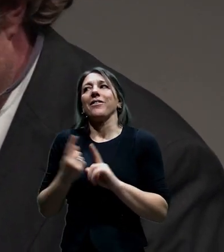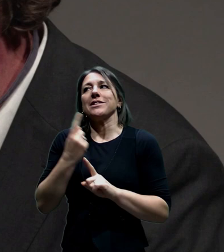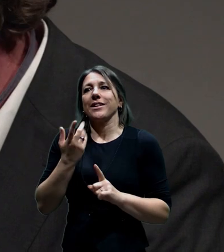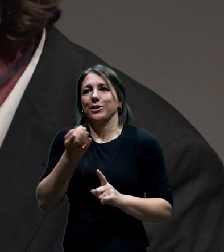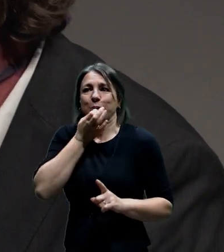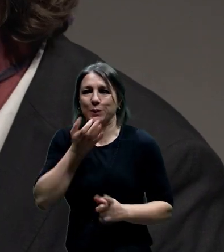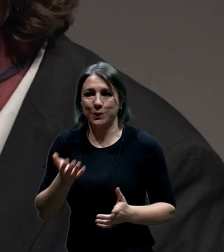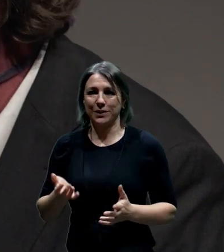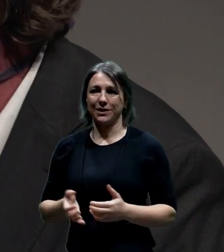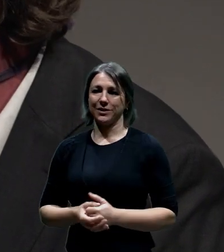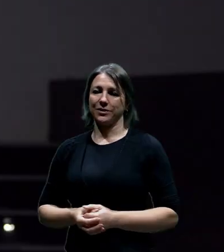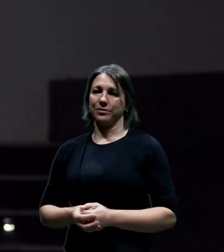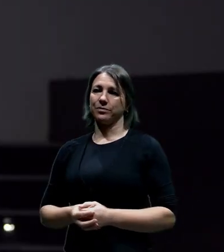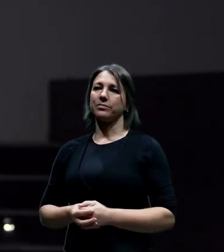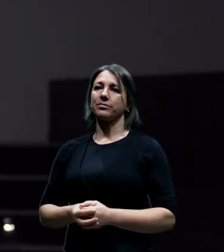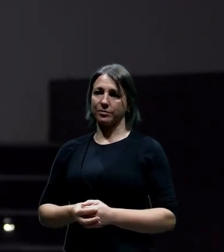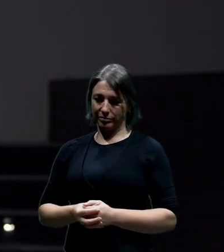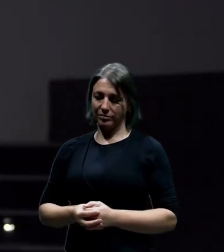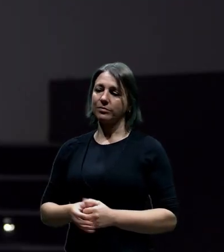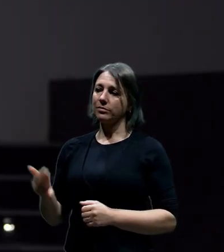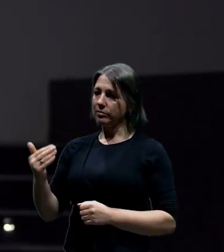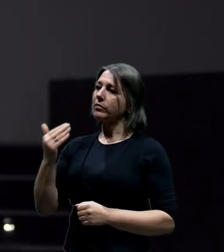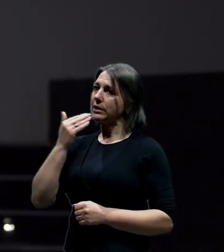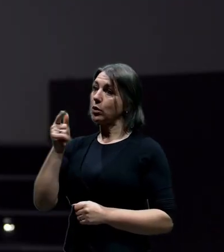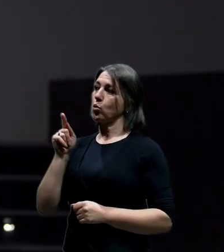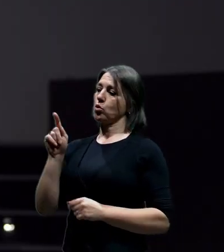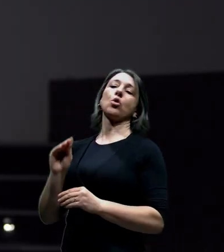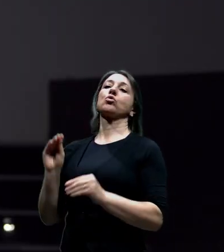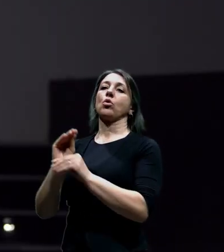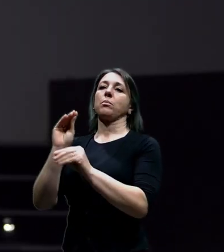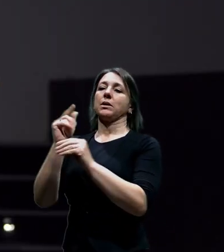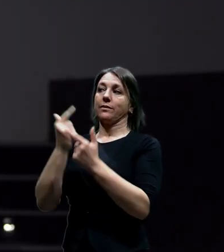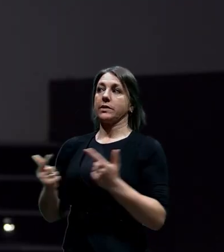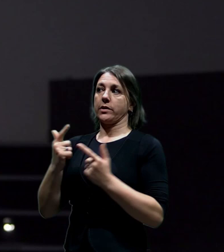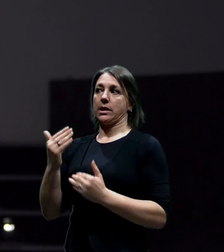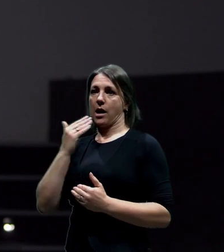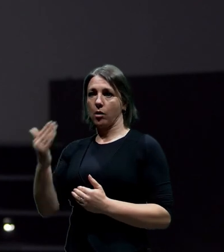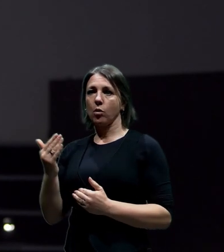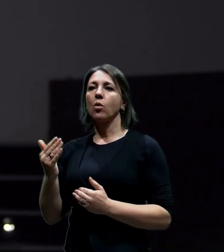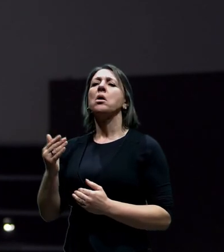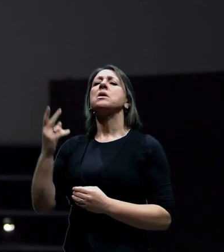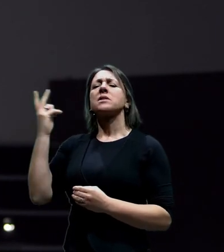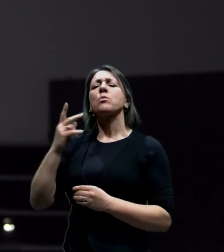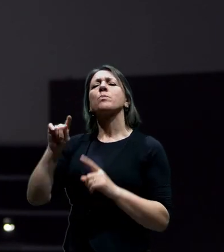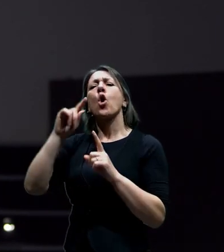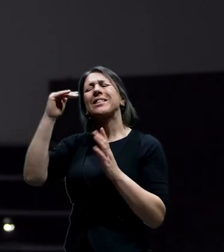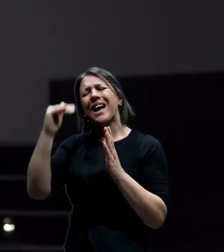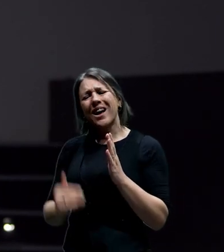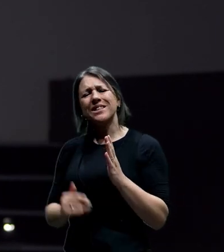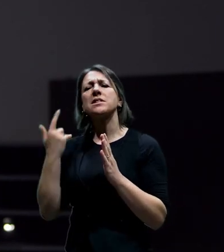Já děkuju za doplnění těch otázek přesně k této problematice. tam více, já vám pak samozřejmě všechny ukážu, pošlu vám je.